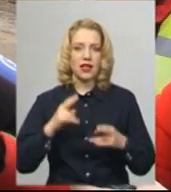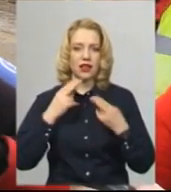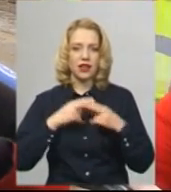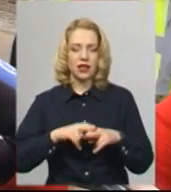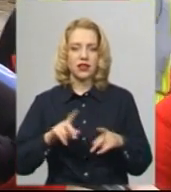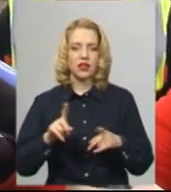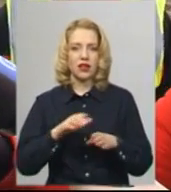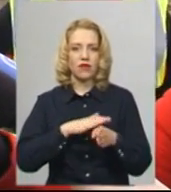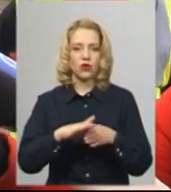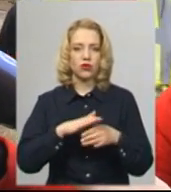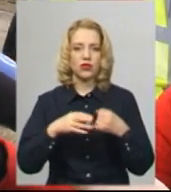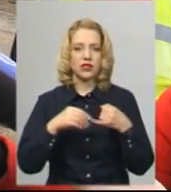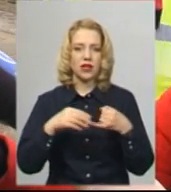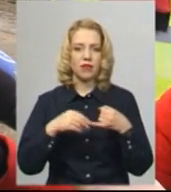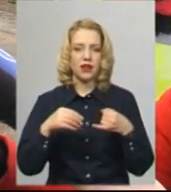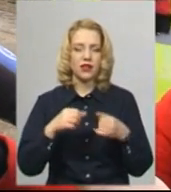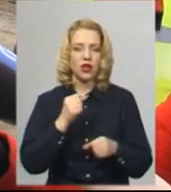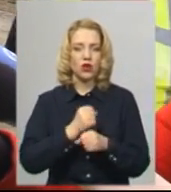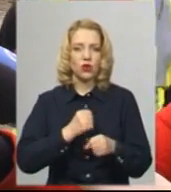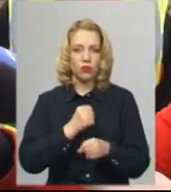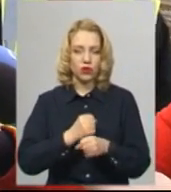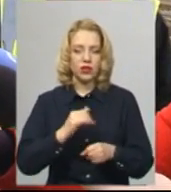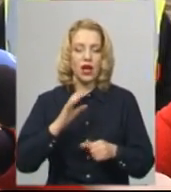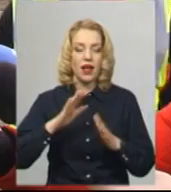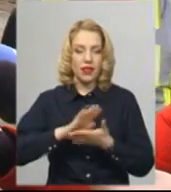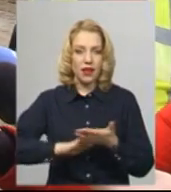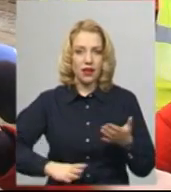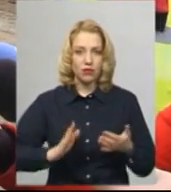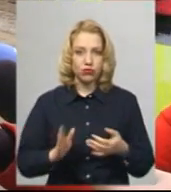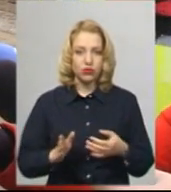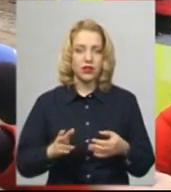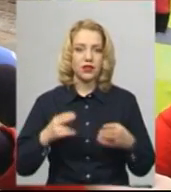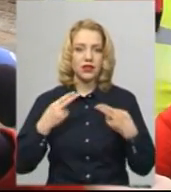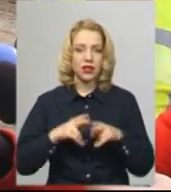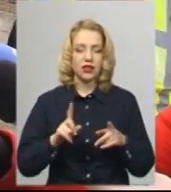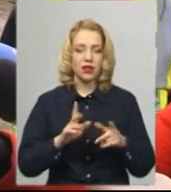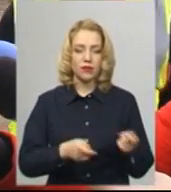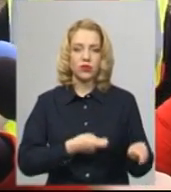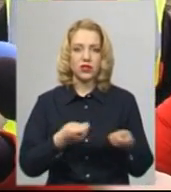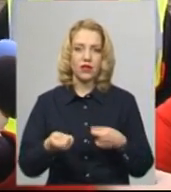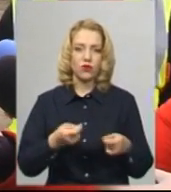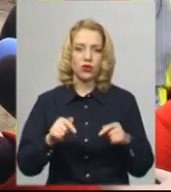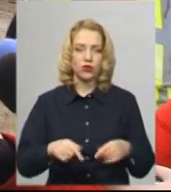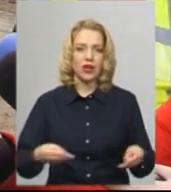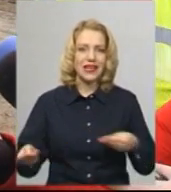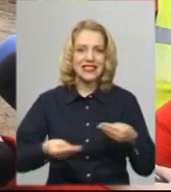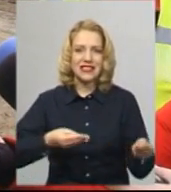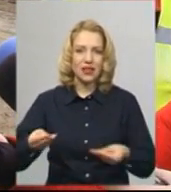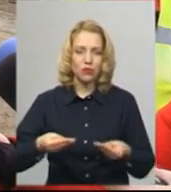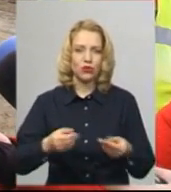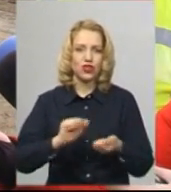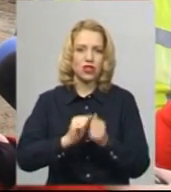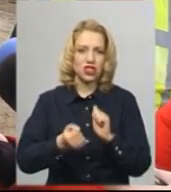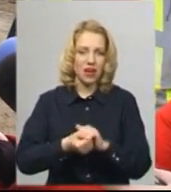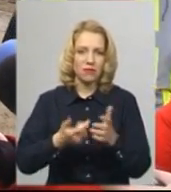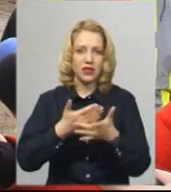яка виконує земельні роботи. Далі буде техніка, яка буде завозити сюди сипучі матеріали, щепні